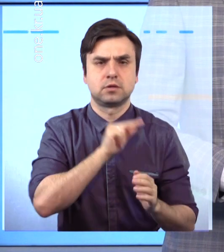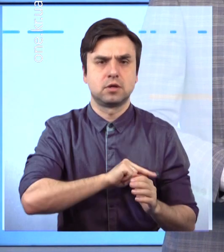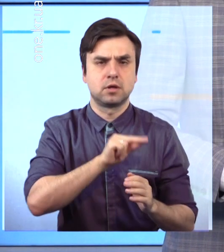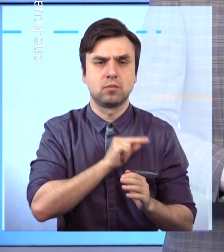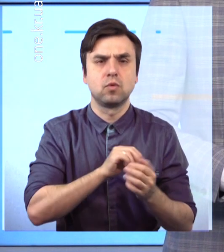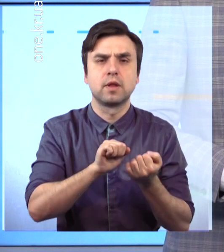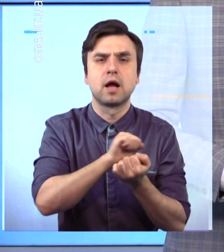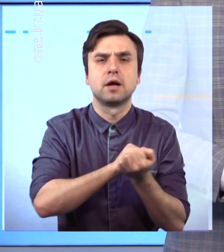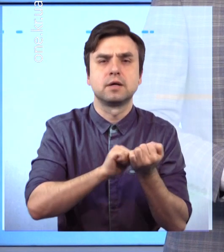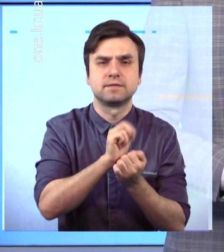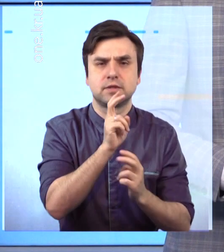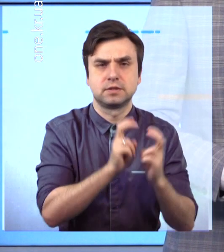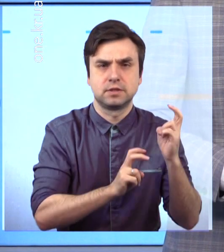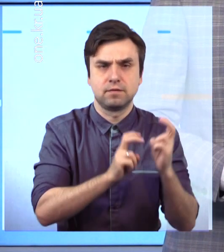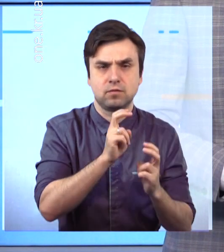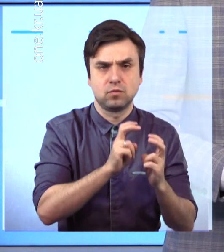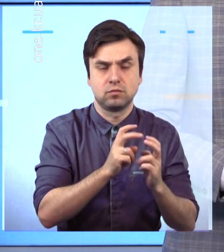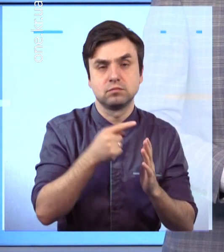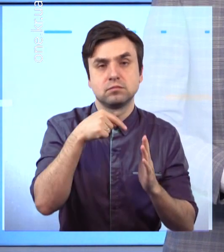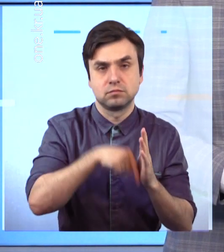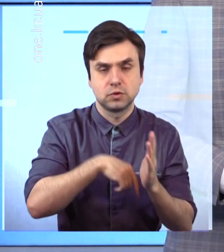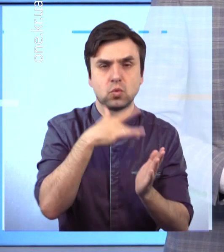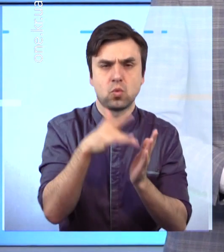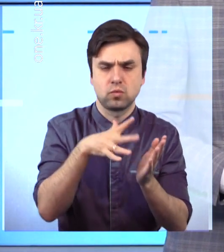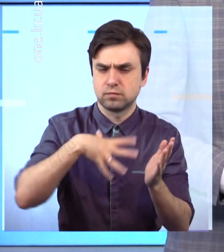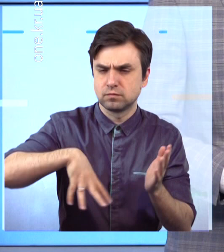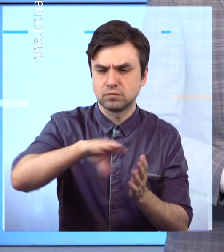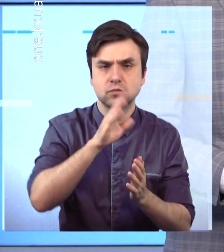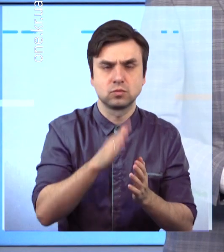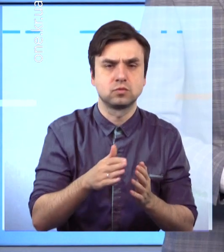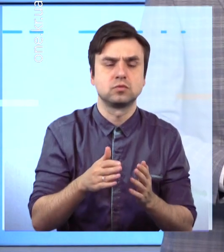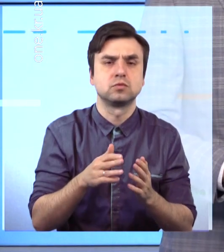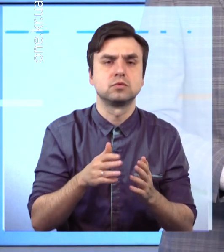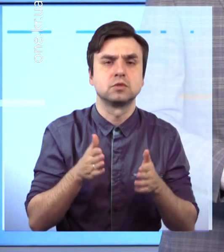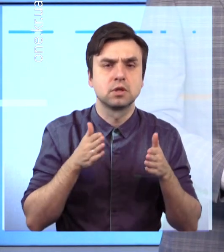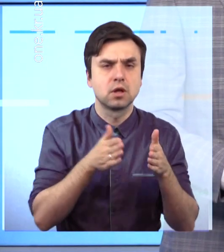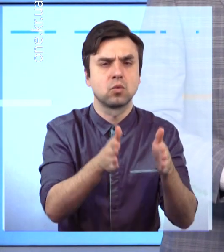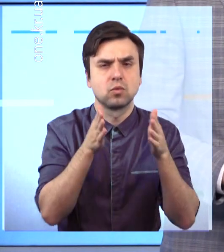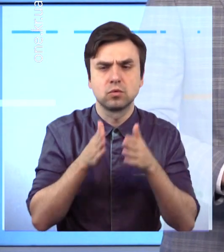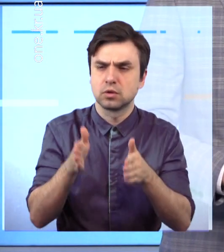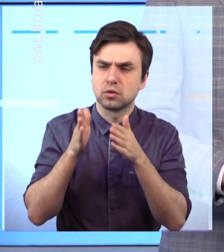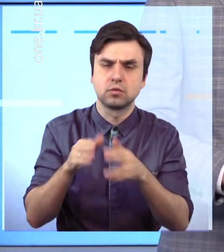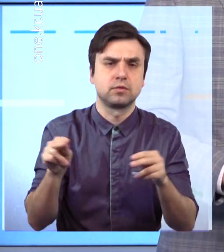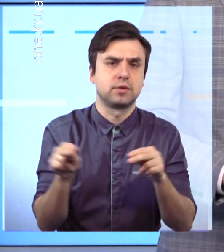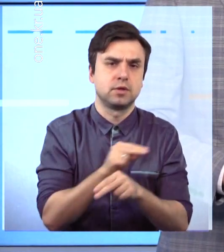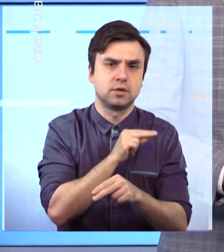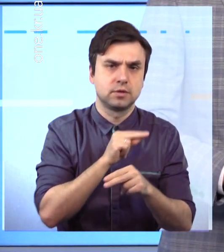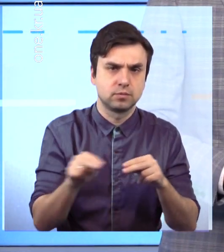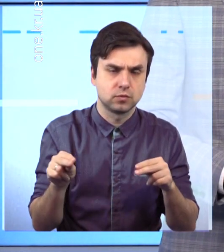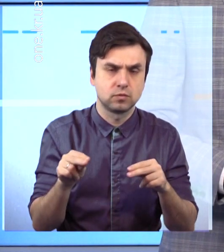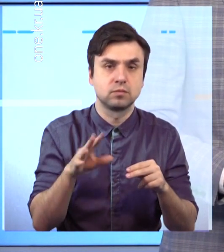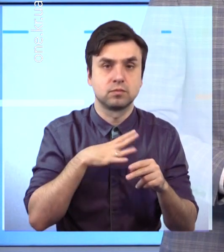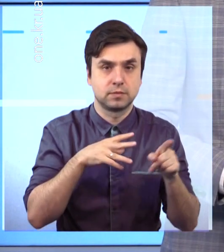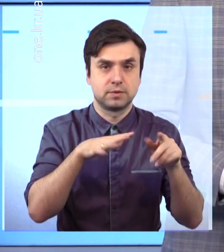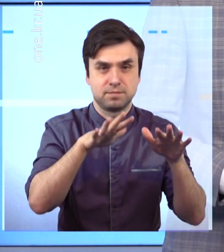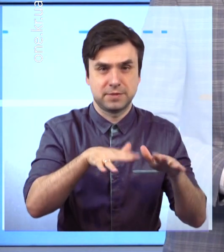значить, що в місті стартував комплексний ремонт доріг. З цього приводу на території заводу зустрілися керівництво міста, дирекція